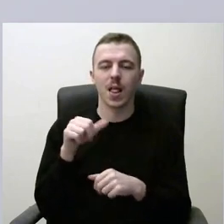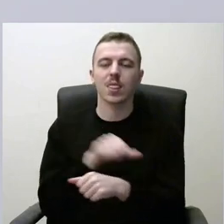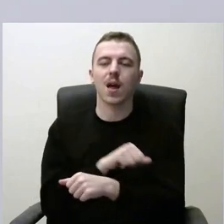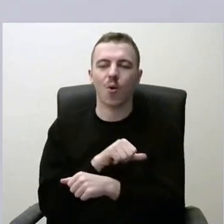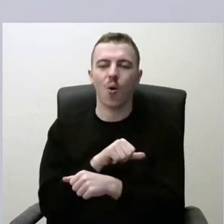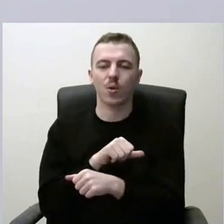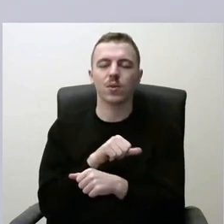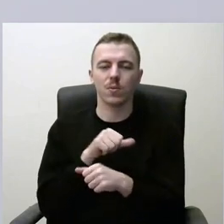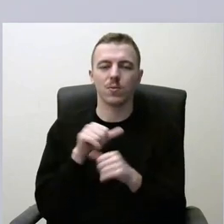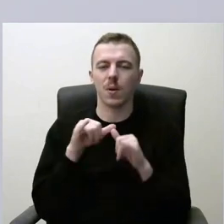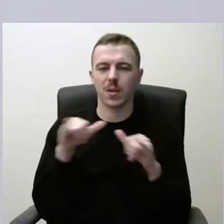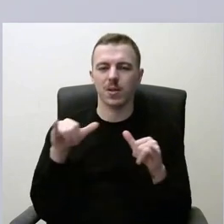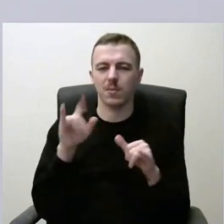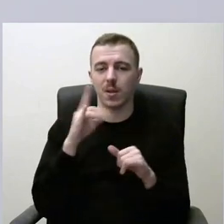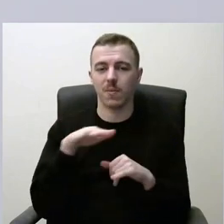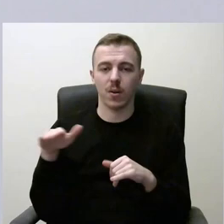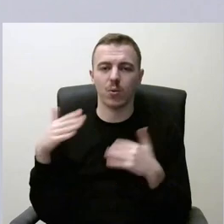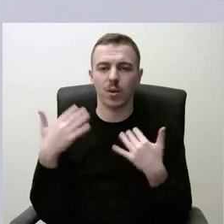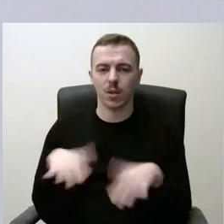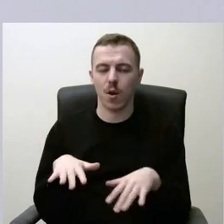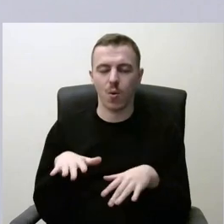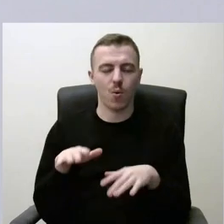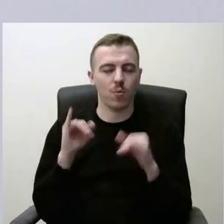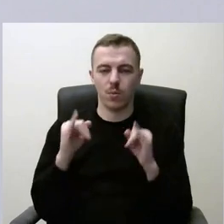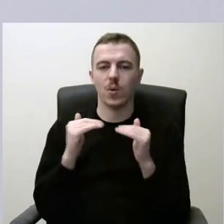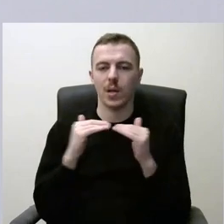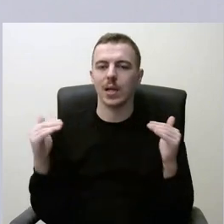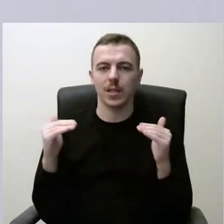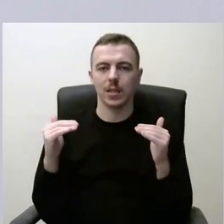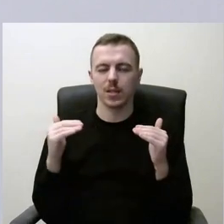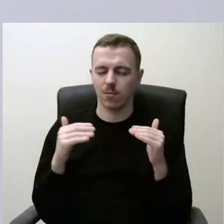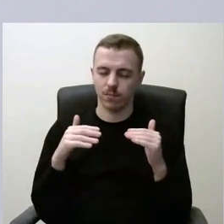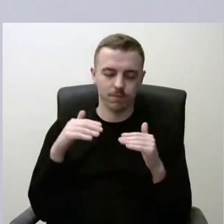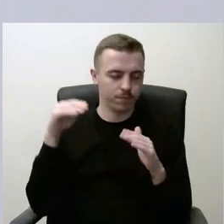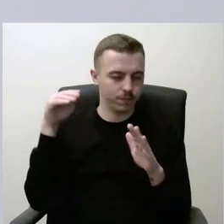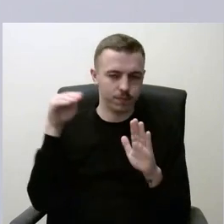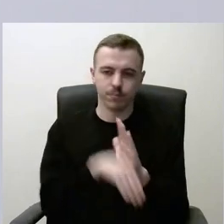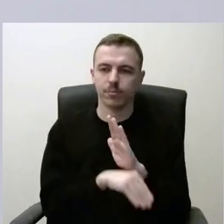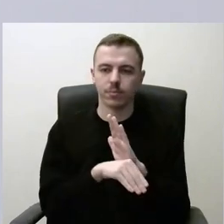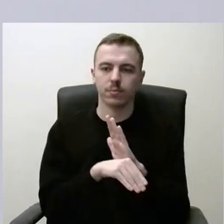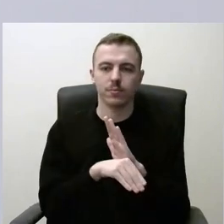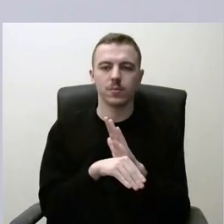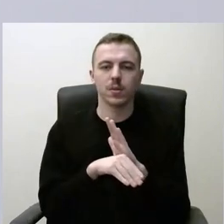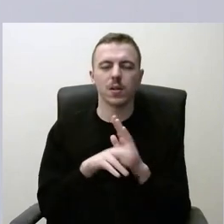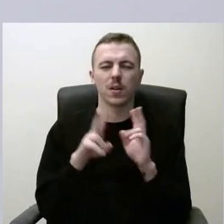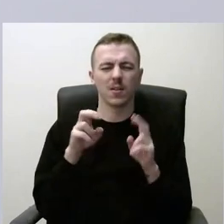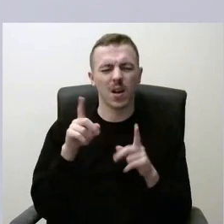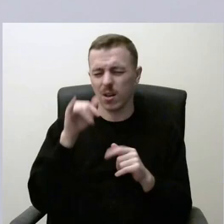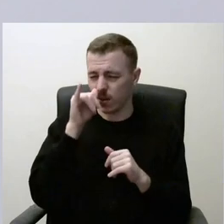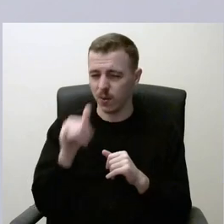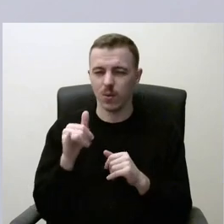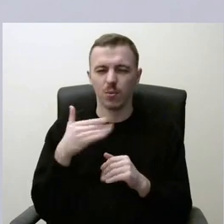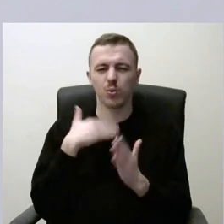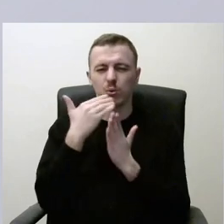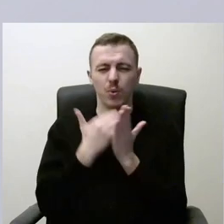tarp moksleivių pasiekėjo katastrofiškas rybas ir nulinė tolerancija, tai yra mūsų programos